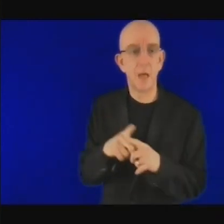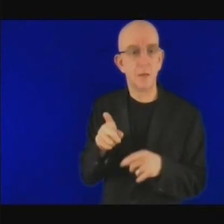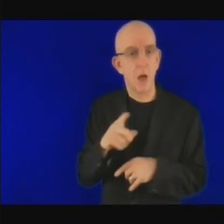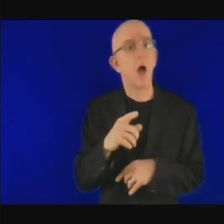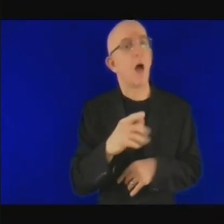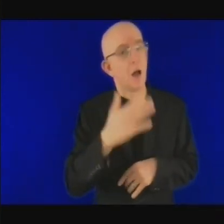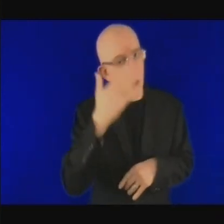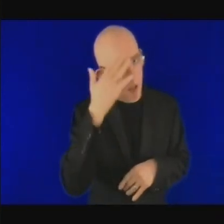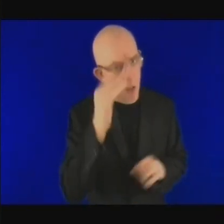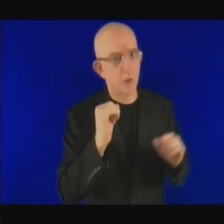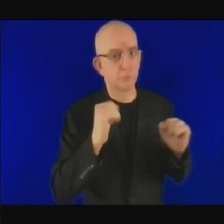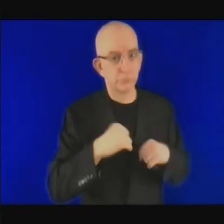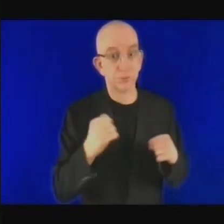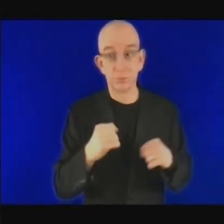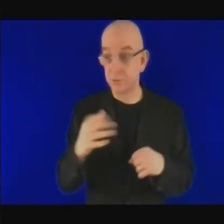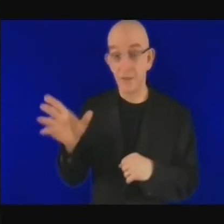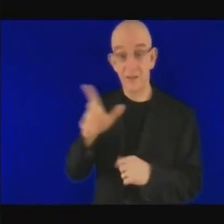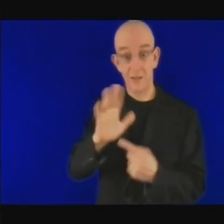solution à tous les problèmes